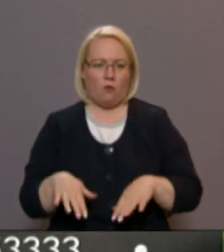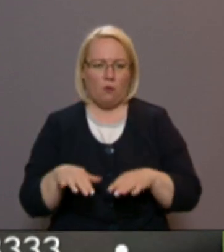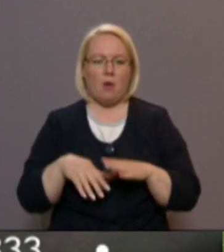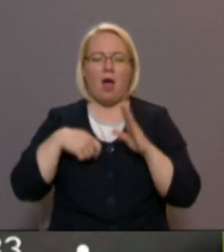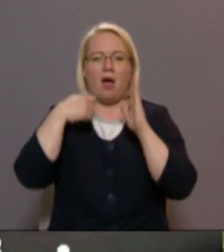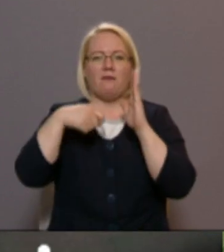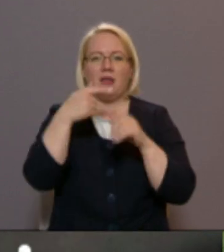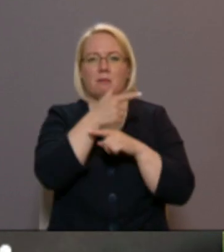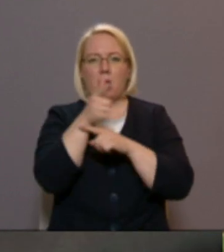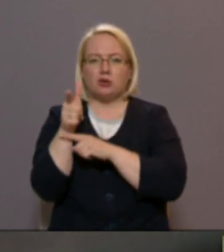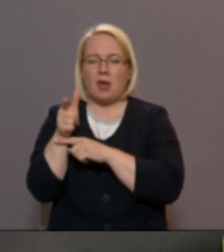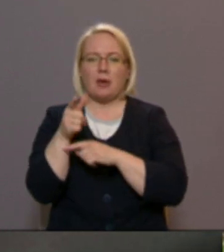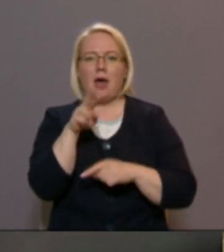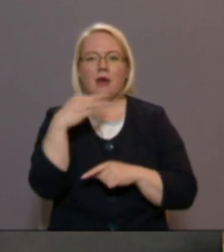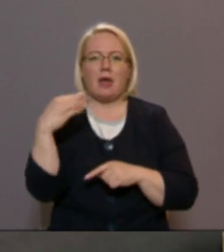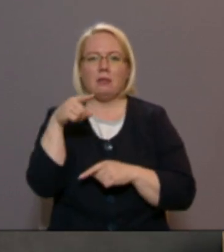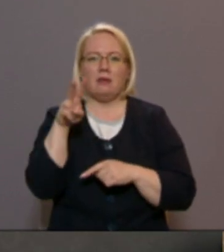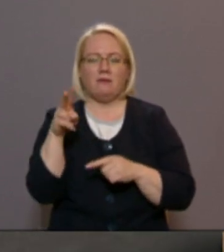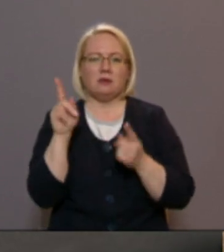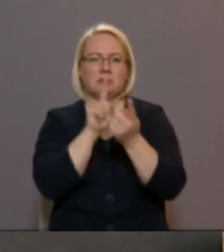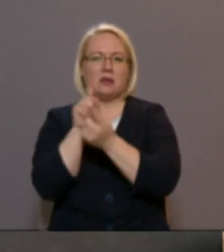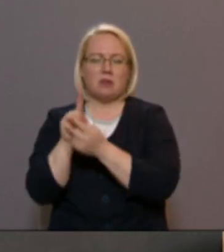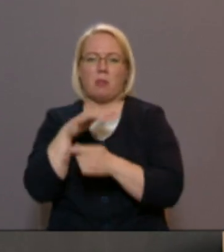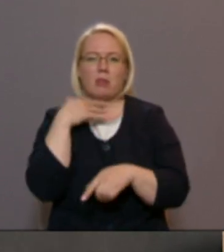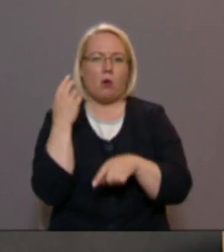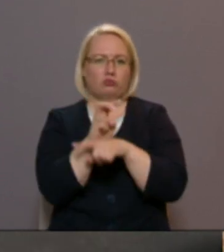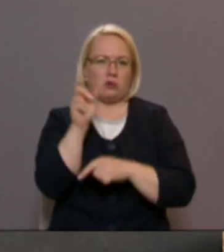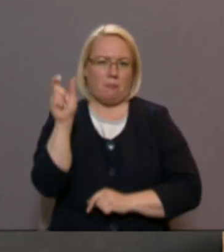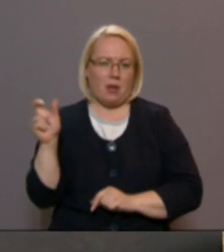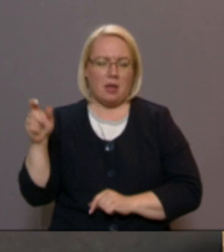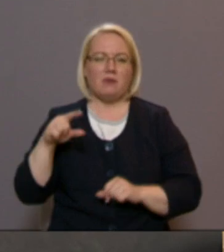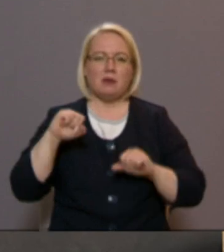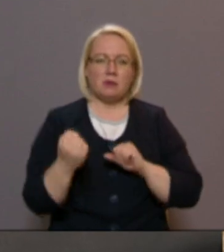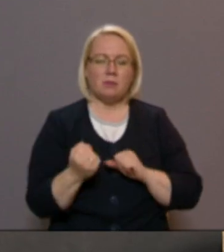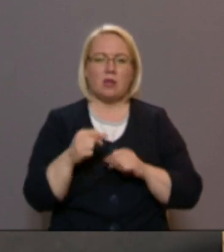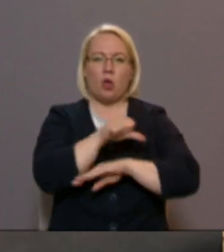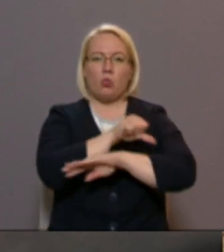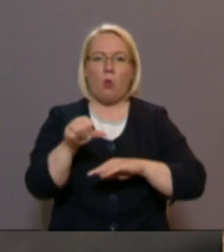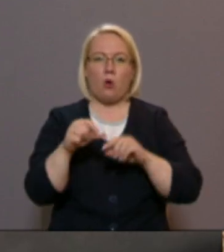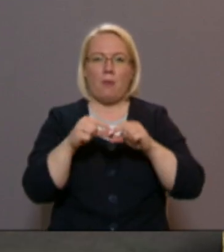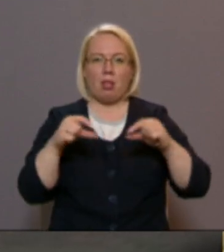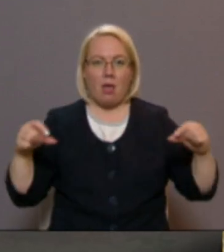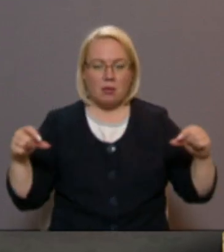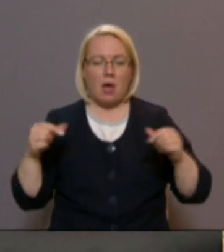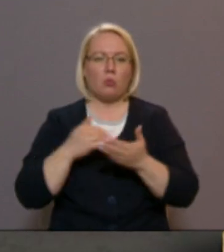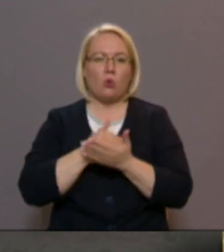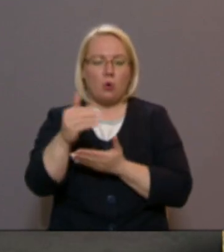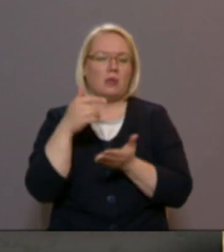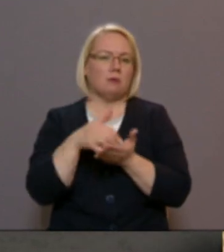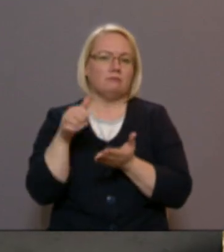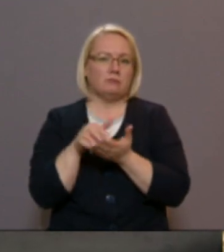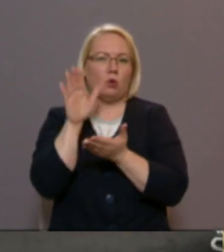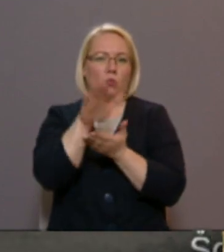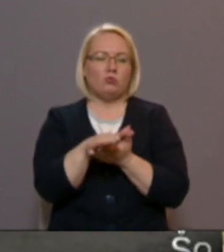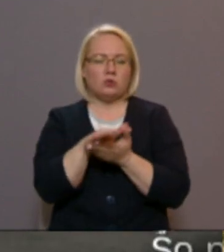Filmēšanas laikā Retevē sastapa daudz uz takas apmeklētājus, kuri par spīti norobežojošām lentām turpināja ceļu uz